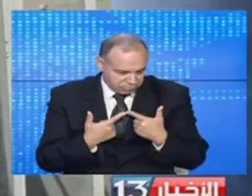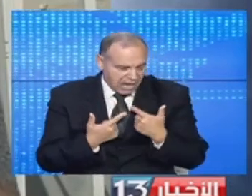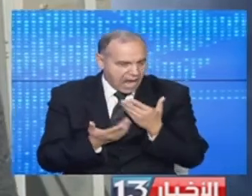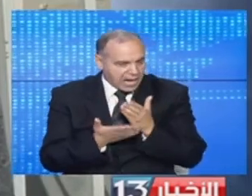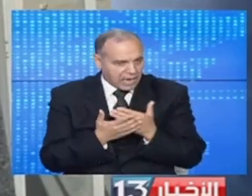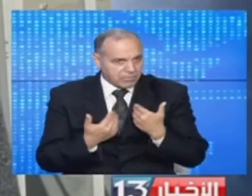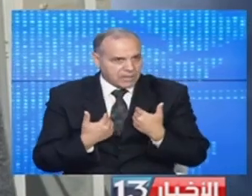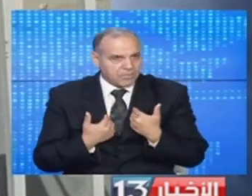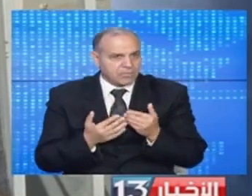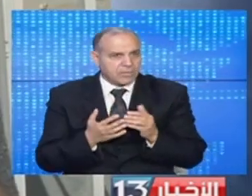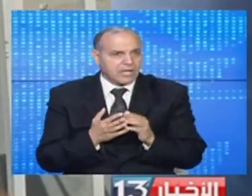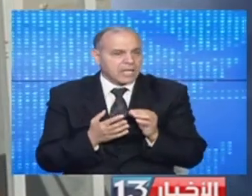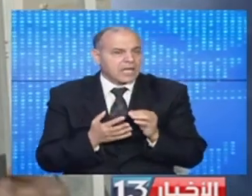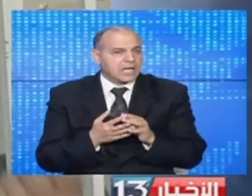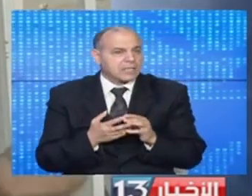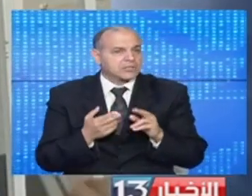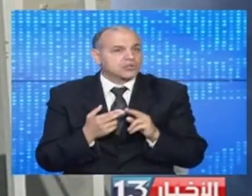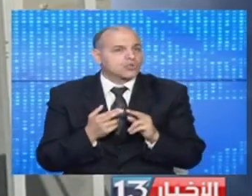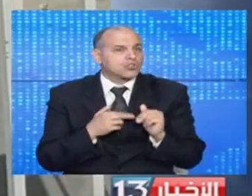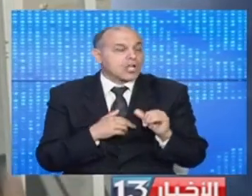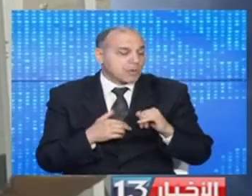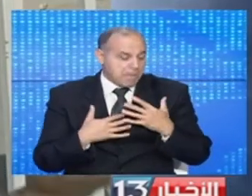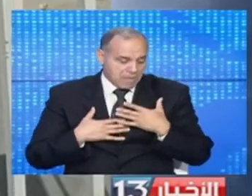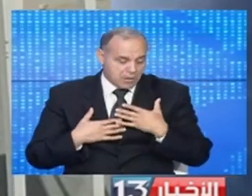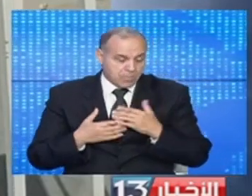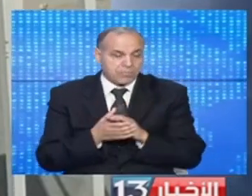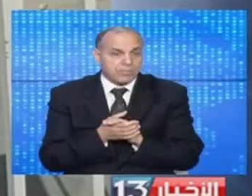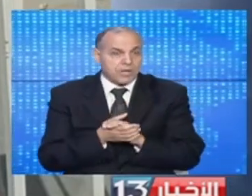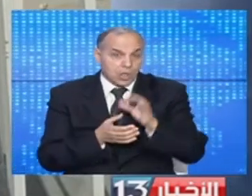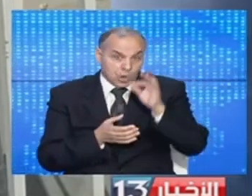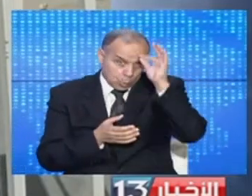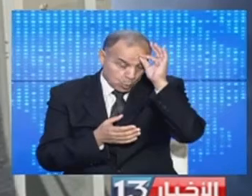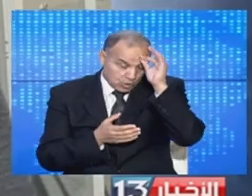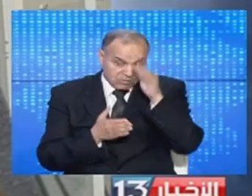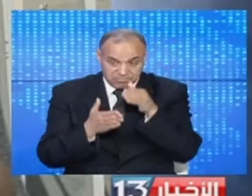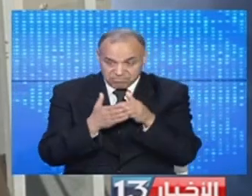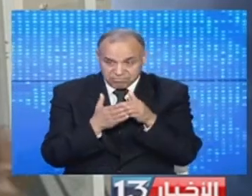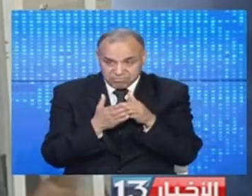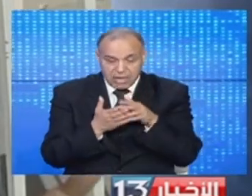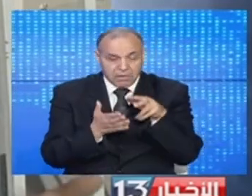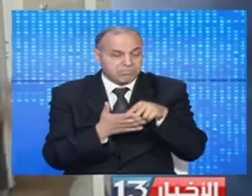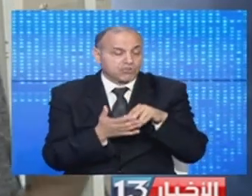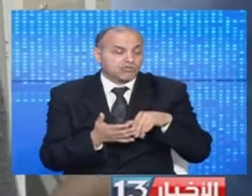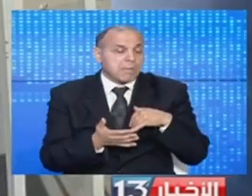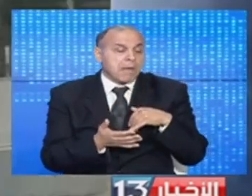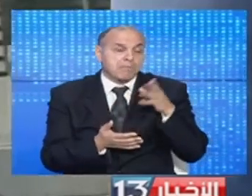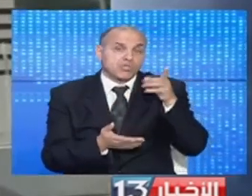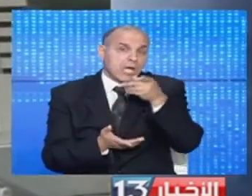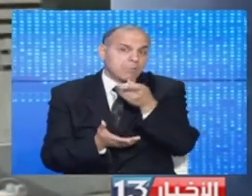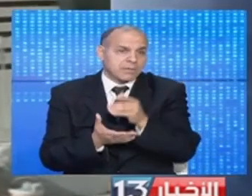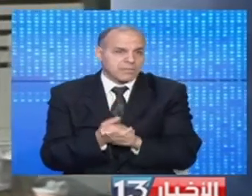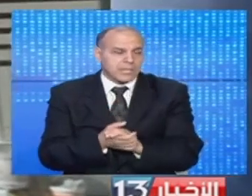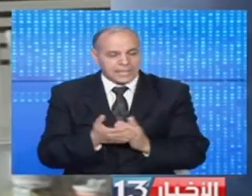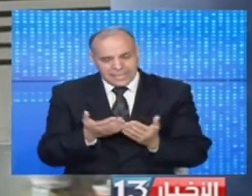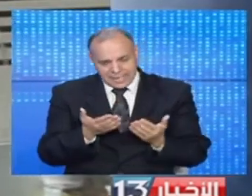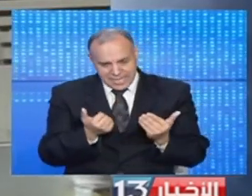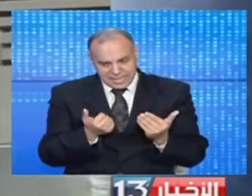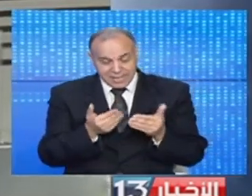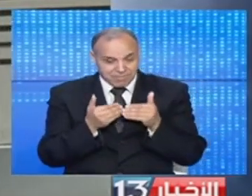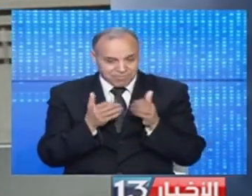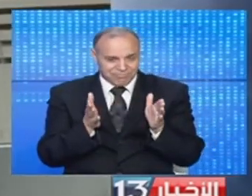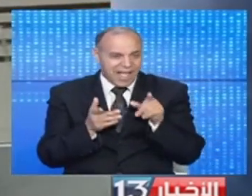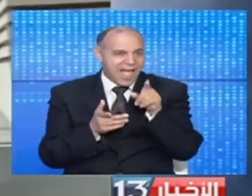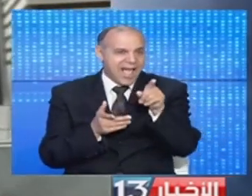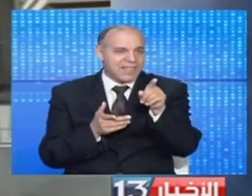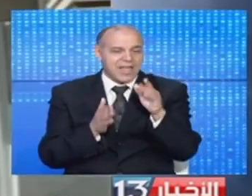حقيقته معنطها كنتونس رايبش ترجع رايبش ترجع بشبابها كنتونس رايبش توقف على سقيا رايبش توقف على شبابها وفي انتظار أن تفتح